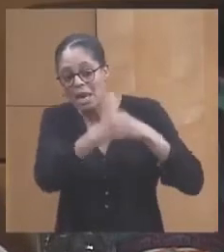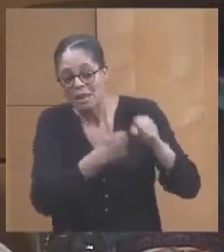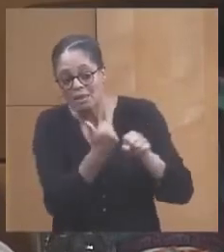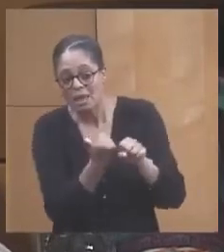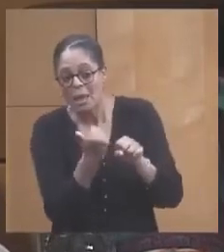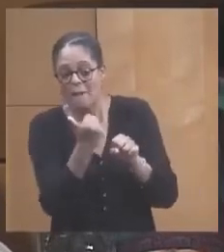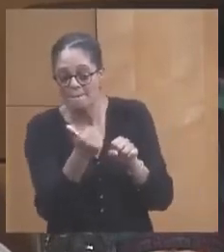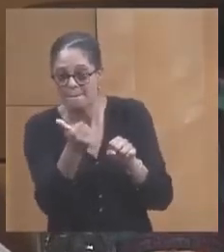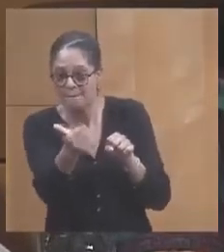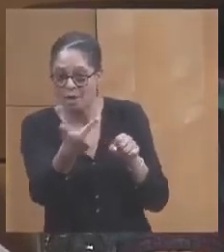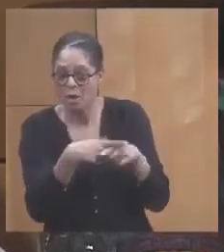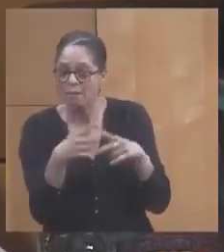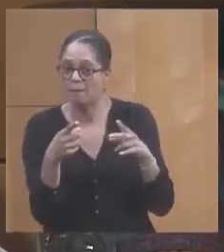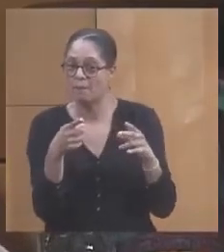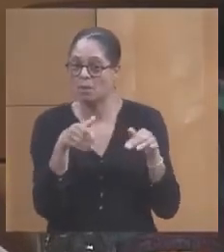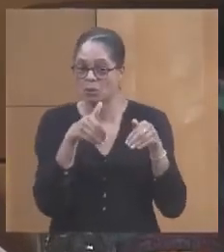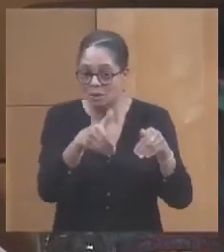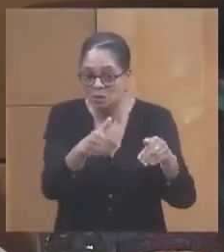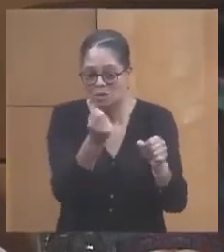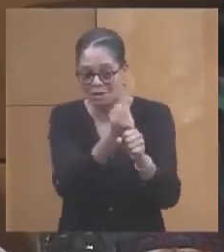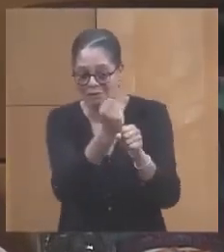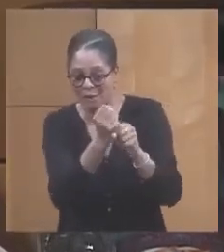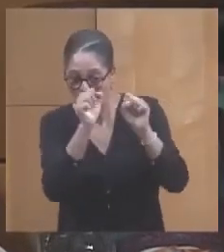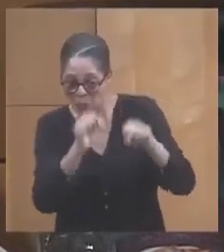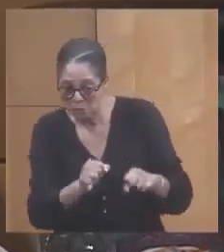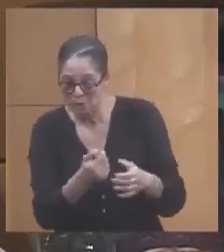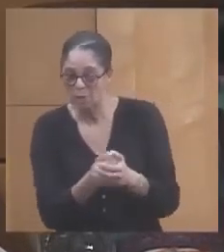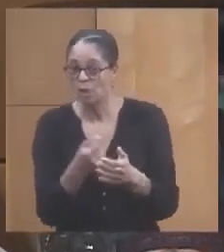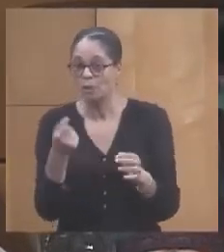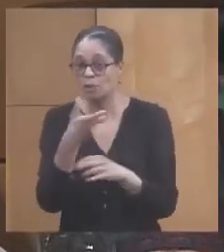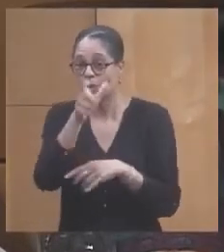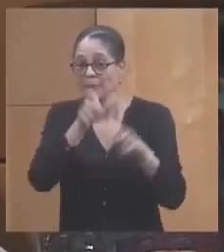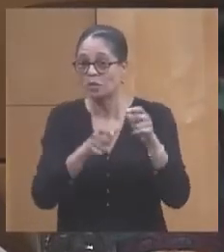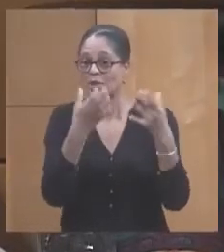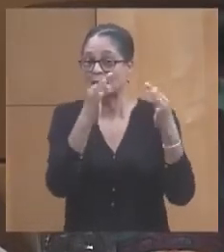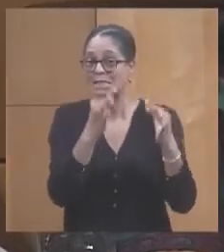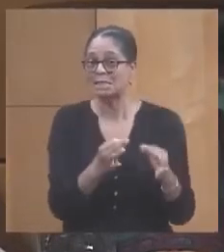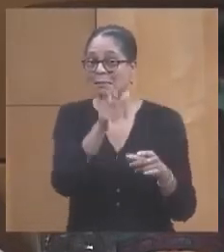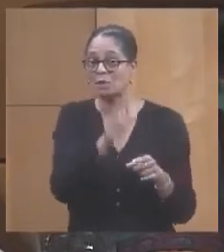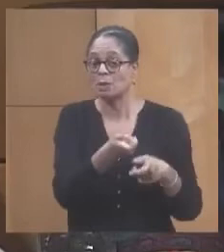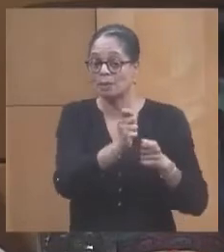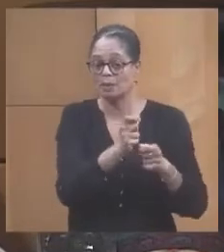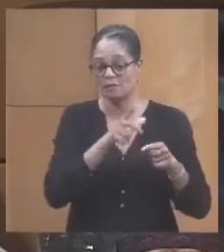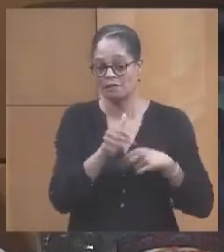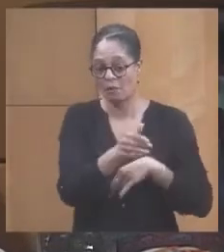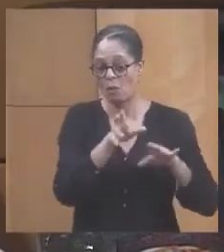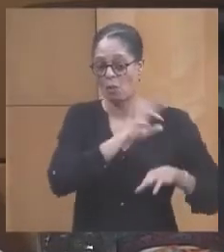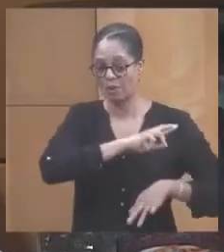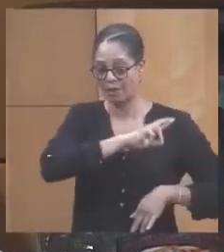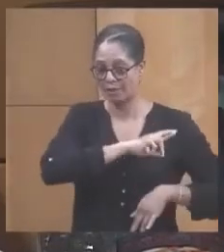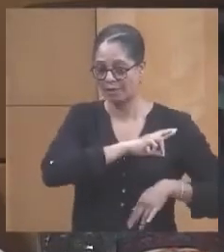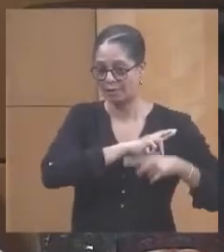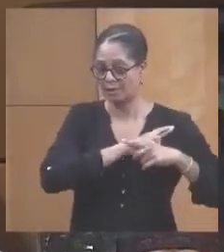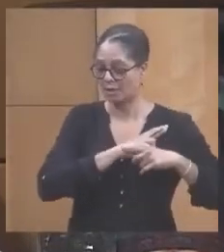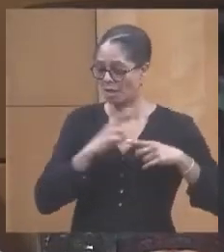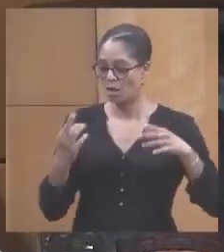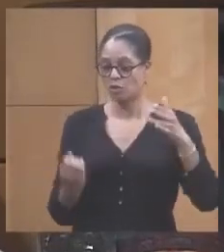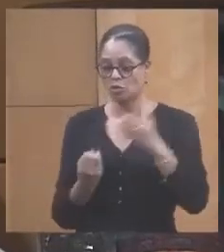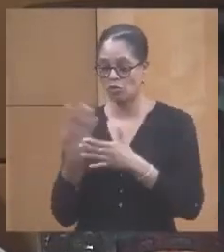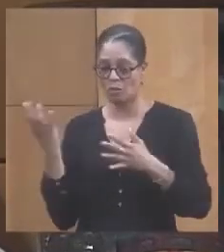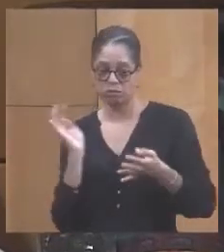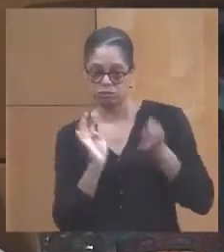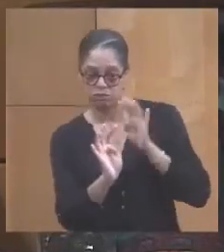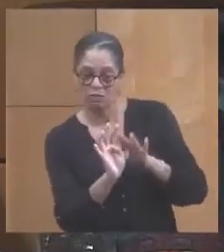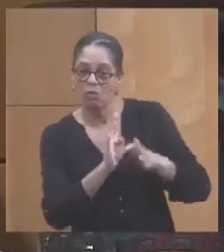'après. Il y a plusieurs dizaines de marins pêcheurs qui vont prendre leur retraite. Il faut pouvoir assurer le renouvellement de la profession.